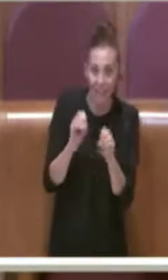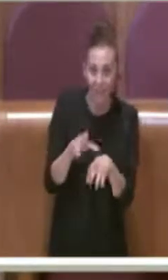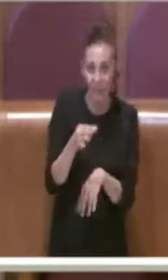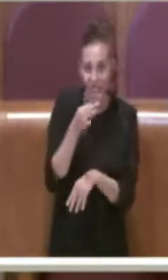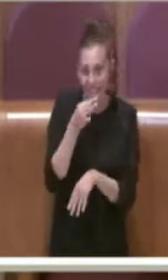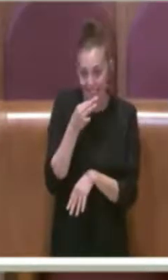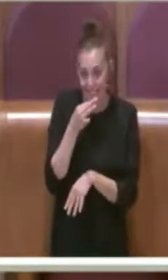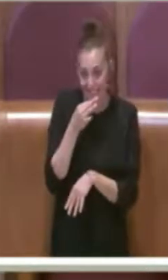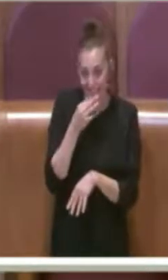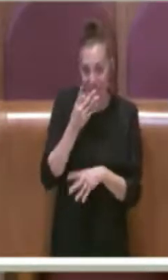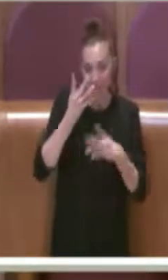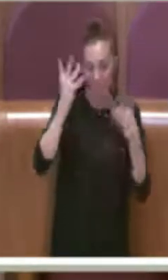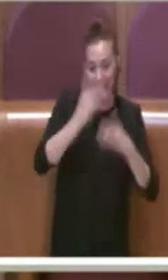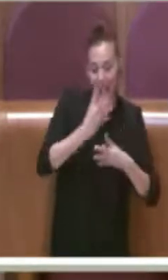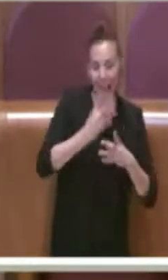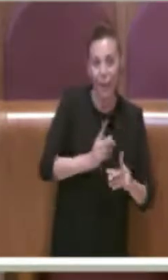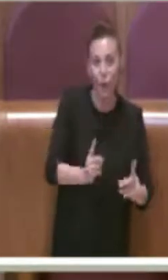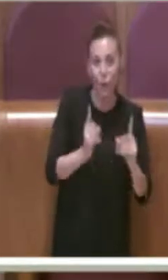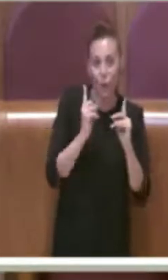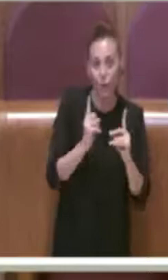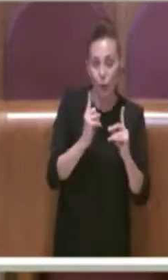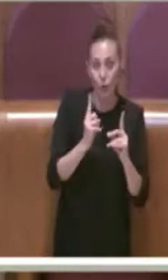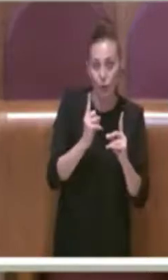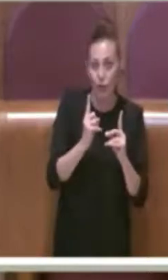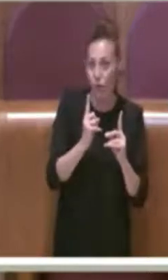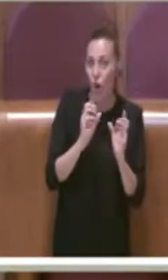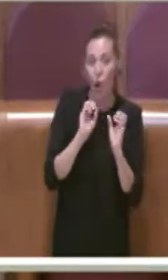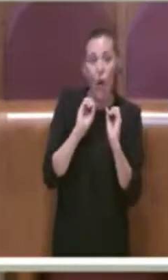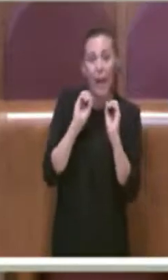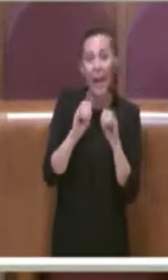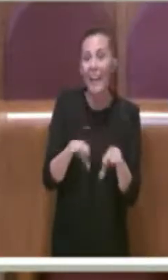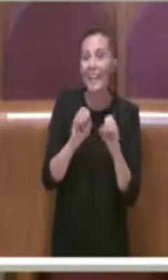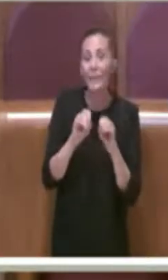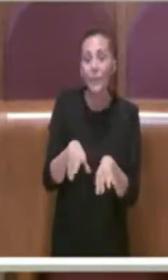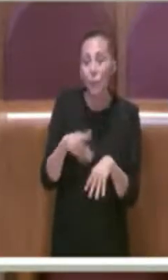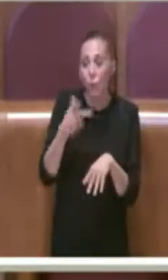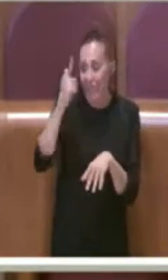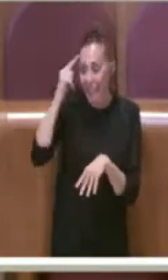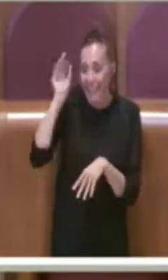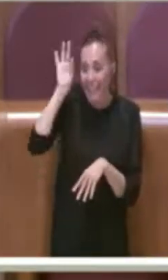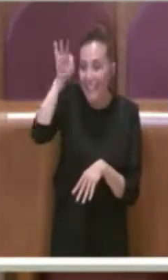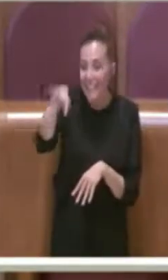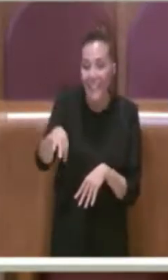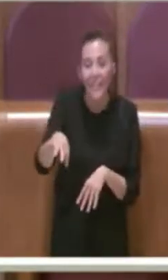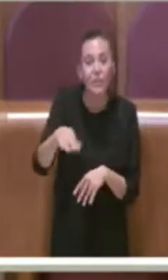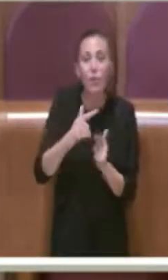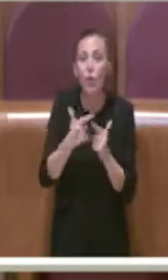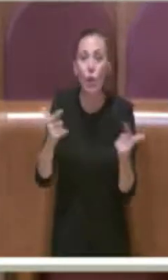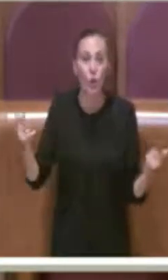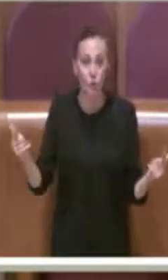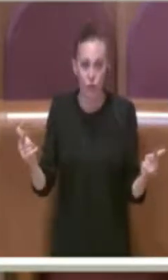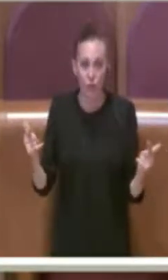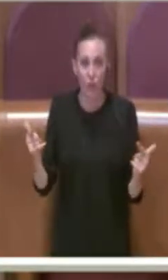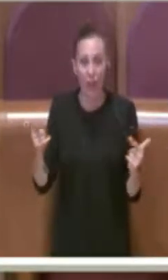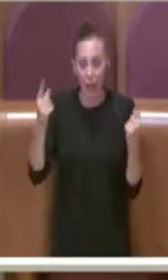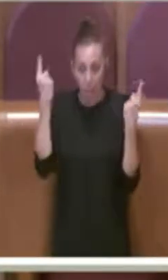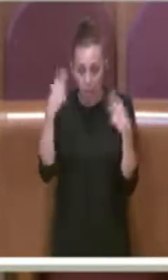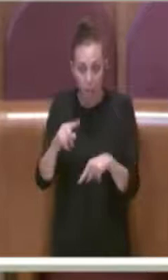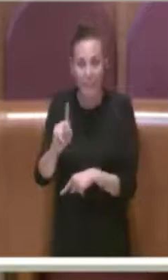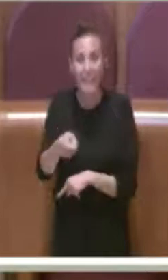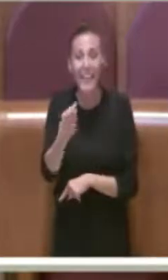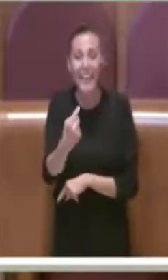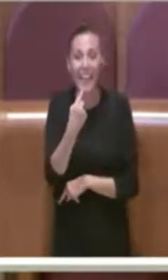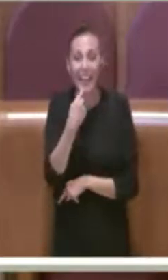trattamento meccanico e biologico non possono uscire i rifiuti perché non c'è la destinazione. E questa la può individuare solo la